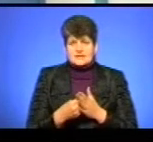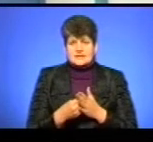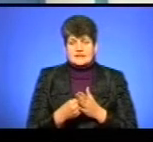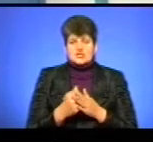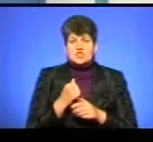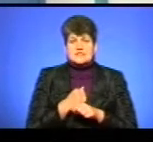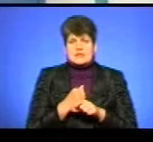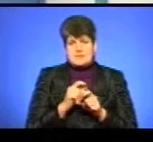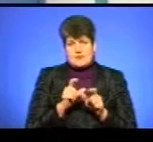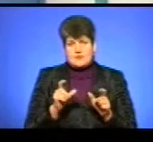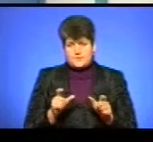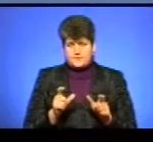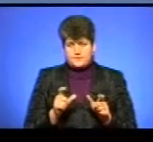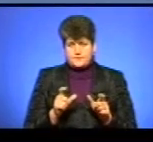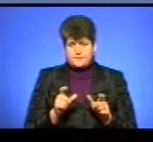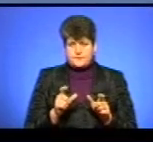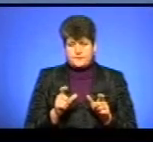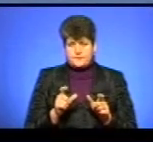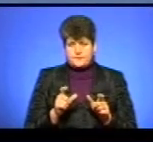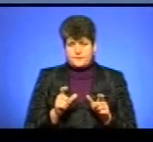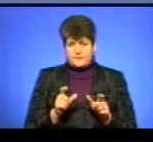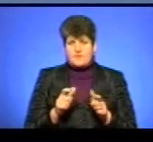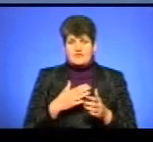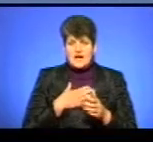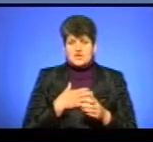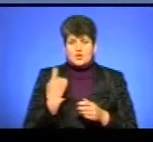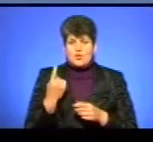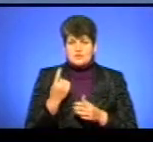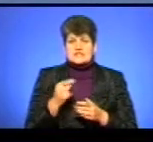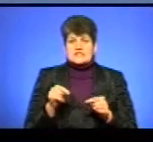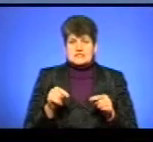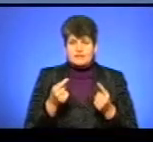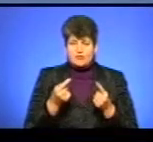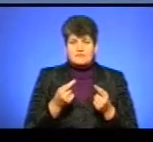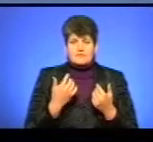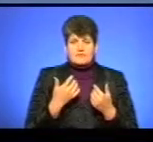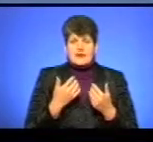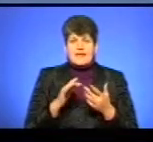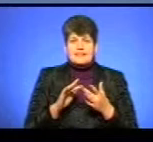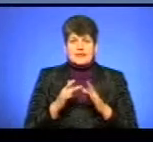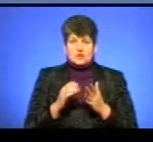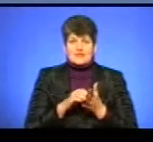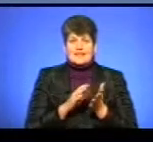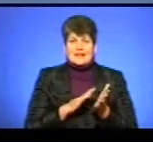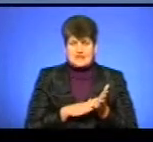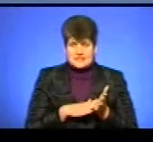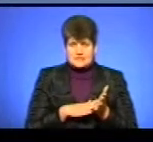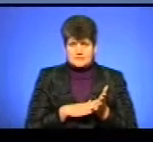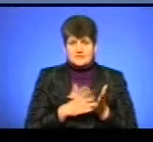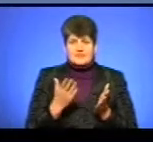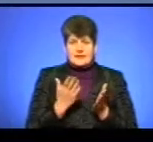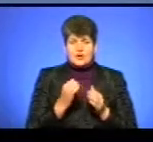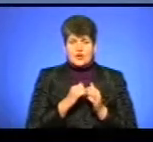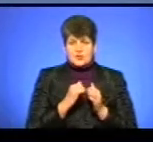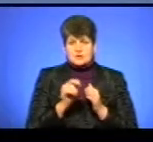аптечну мережу. Зокрема, в нашій області створений, як ви запитували вже, електронний реєстр, де